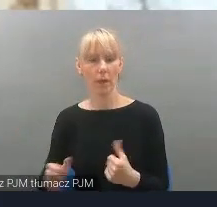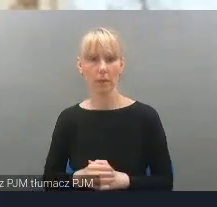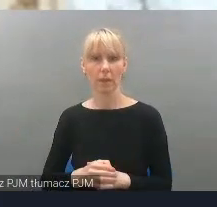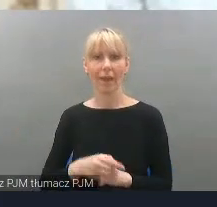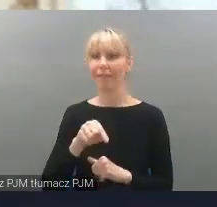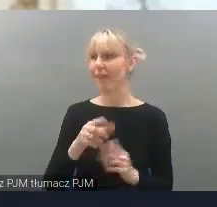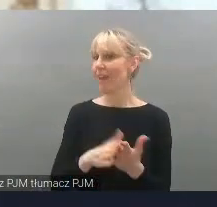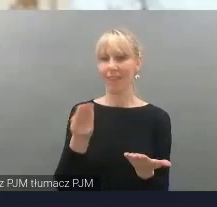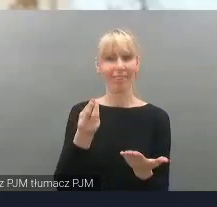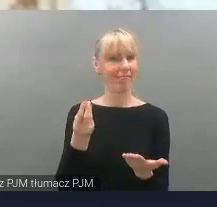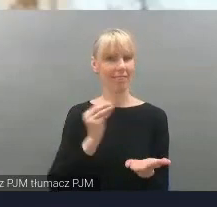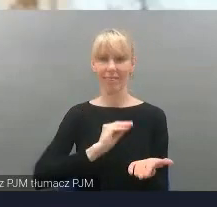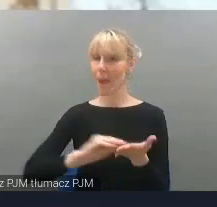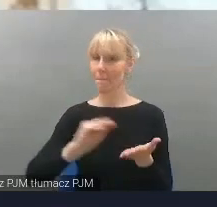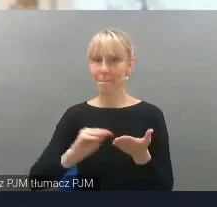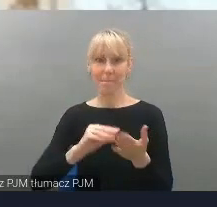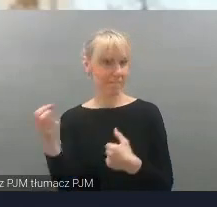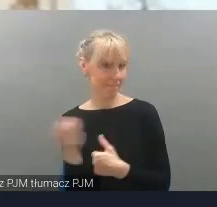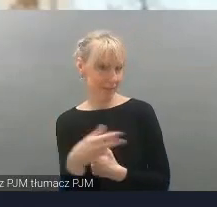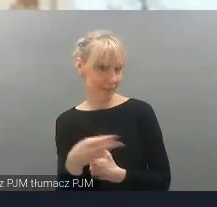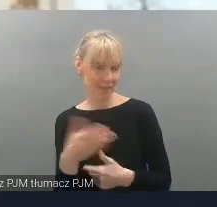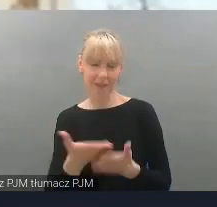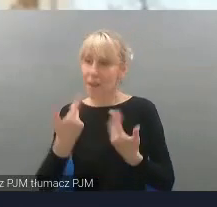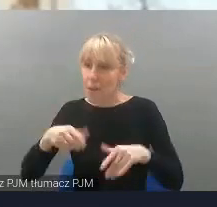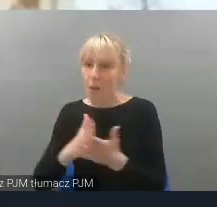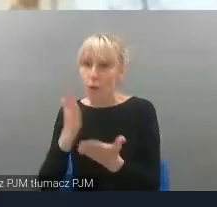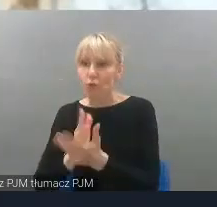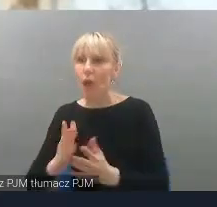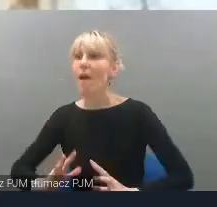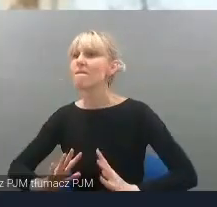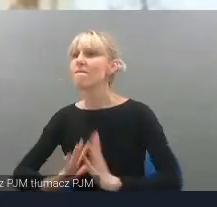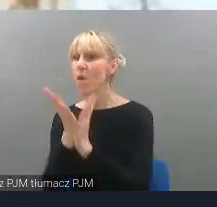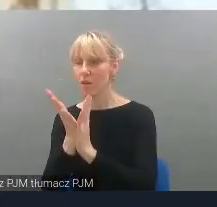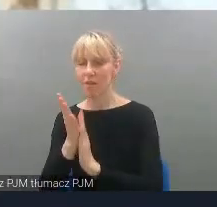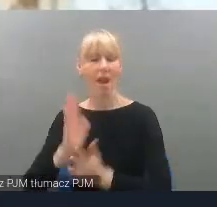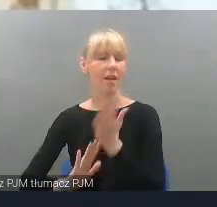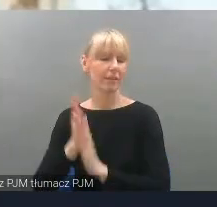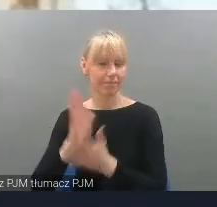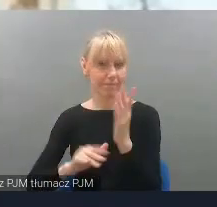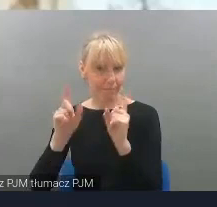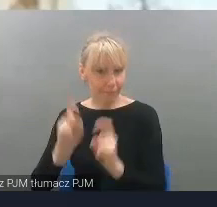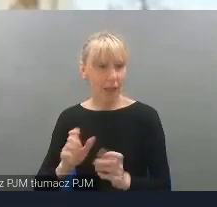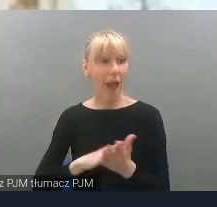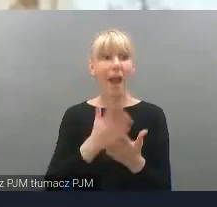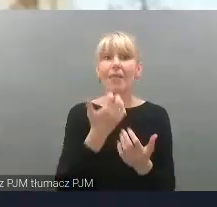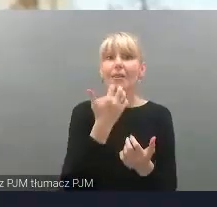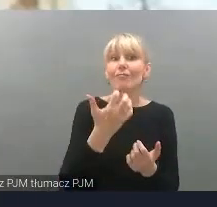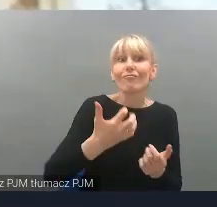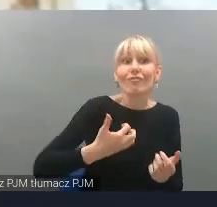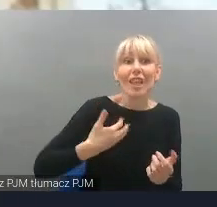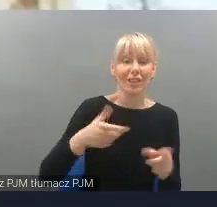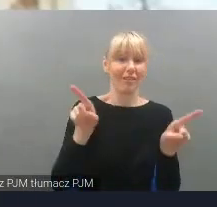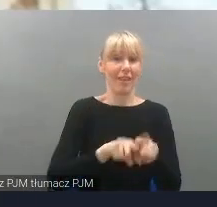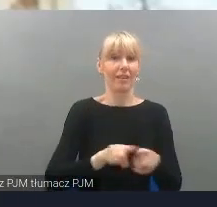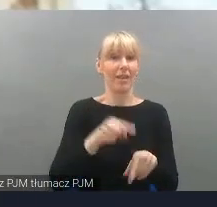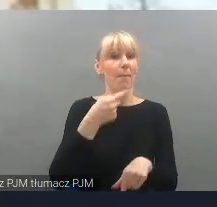w momencie, kiedy wybuchła pełnoskalowa inwazja rosyjska, tylko jeszcze przed, kiedy mieliśmy już współmieszkańców Krakowa mówiących w